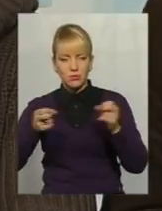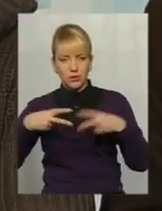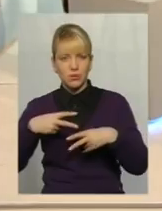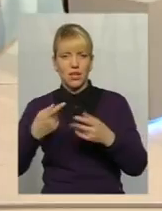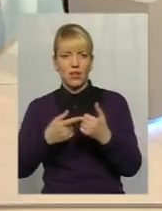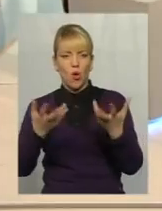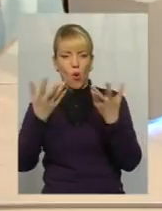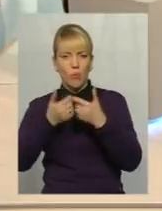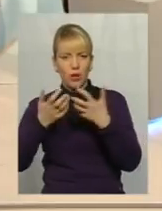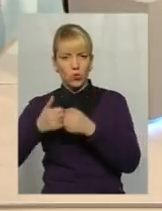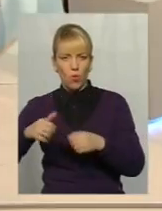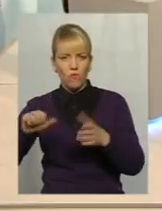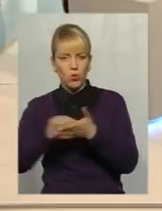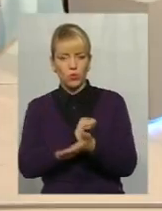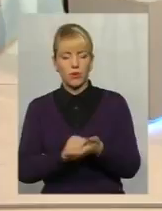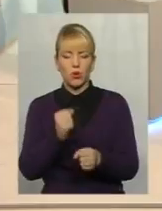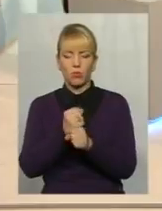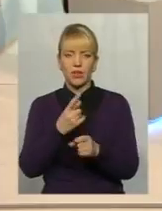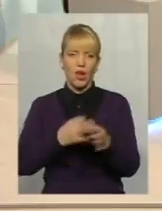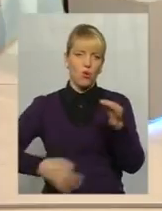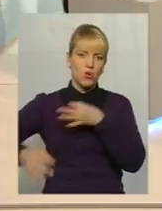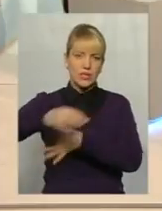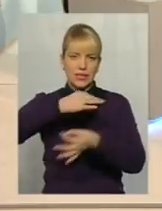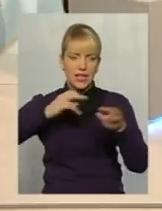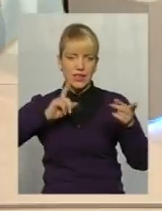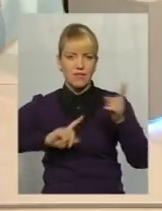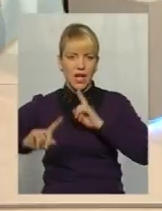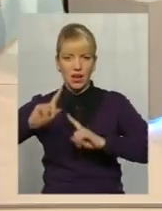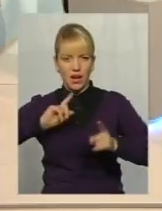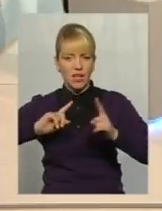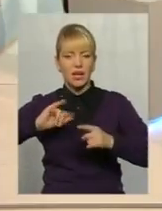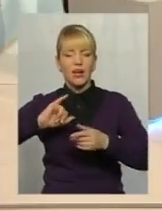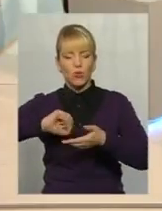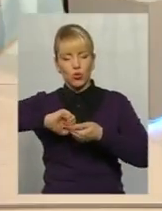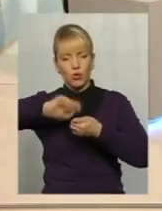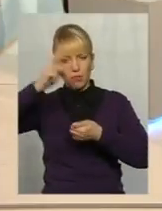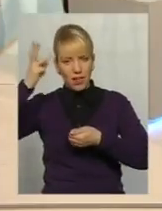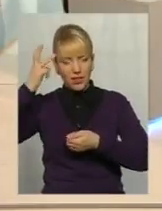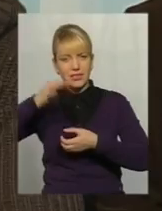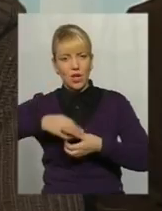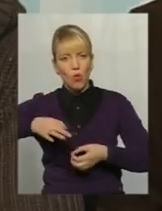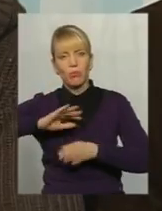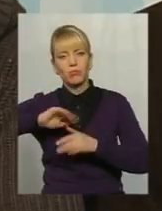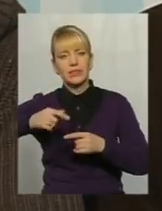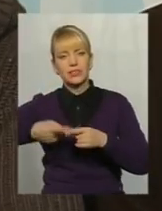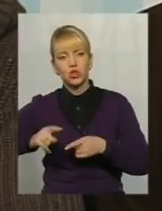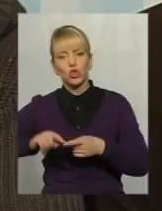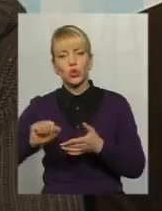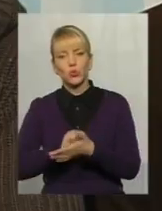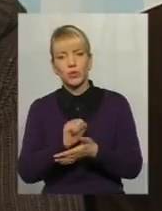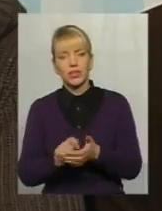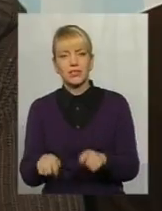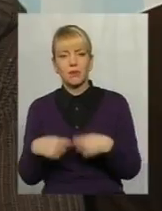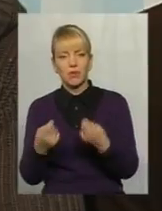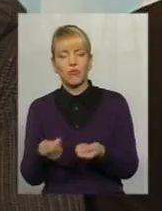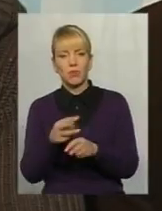проводили це на консультативній раді з питанням охорони культурної спадщини у Хмельницькій області. І після того ця документація передавалася в